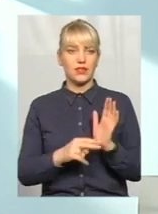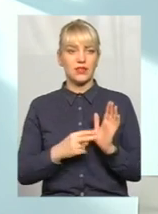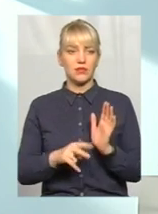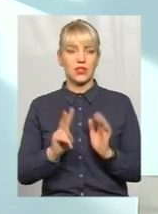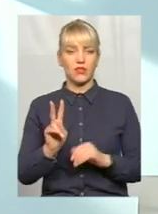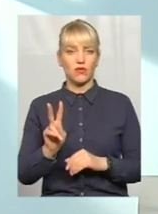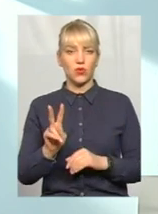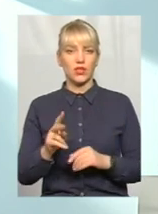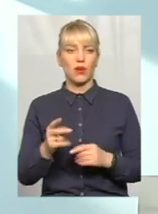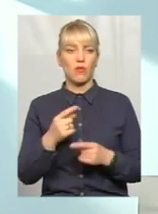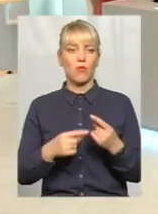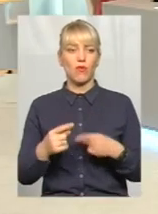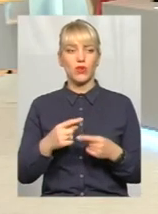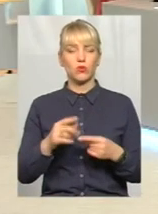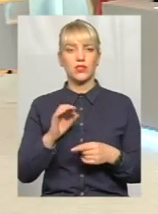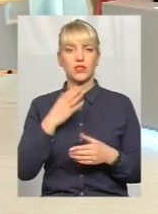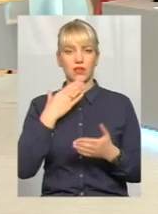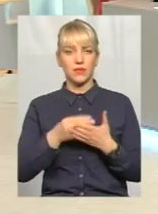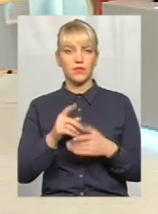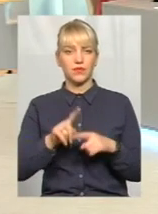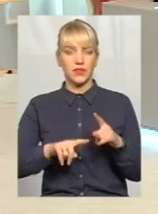72 повернулися в біологічну родину.